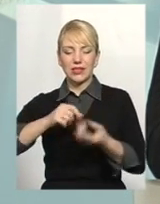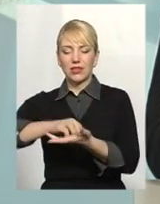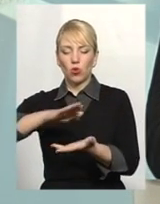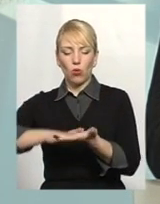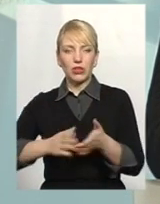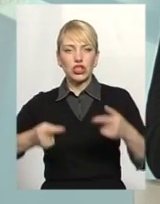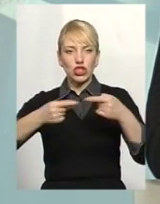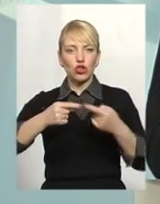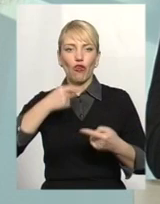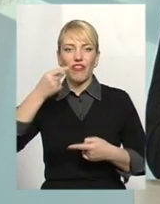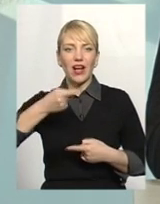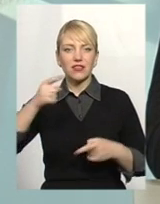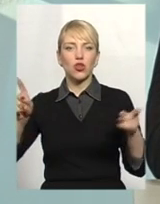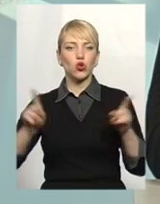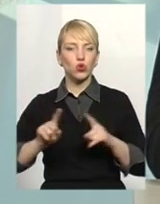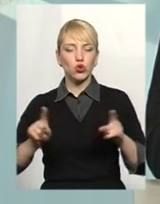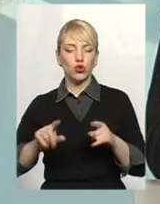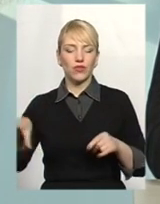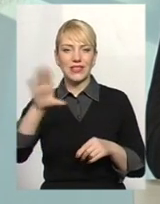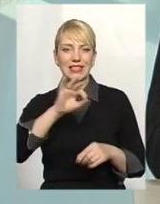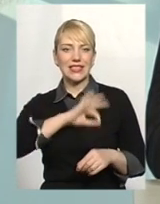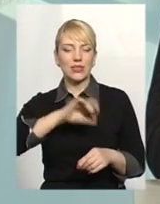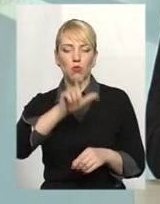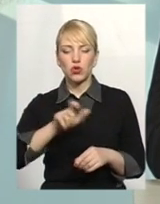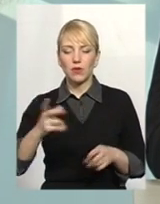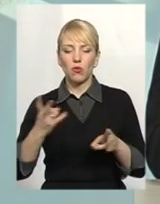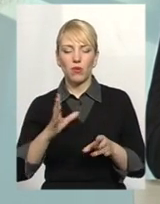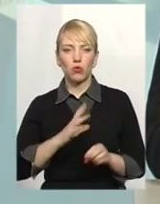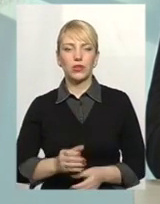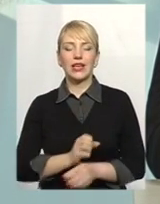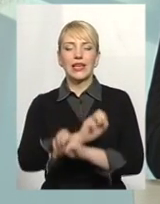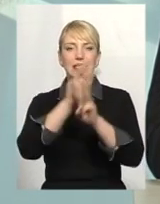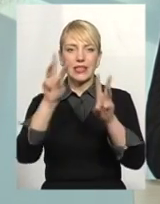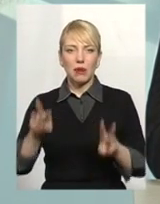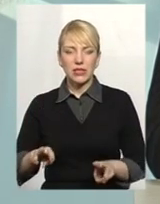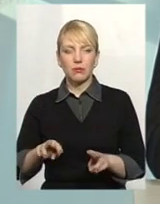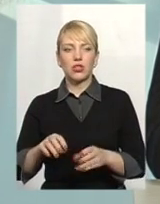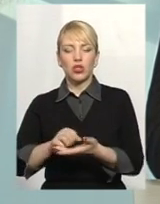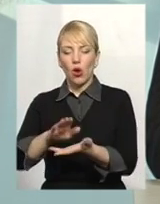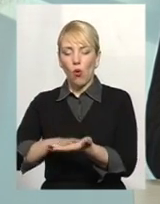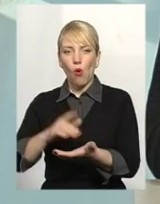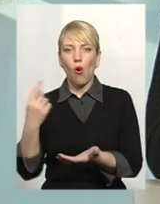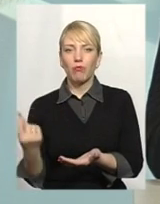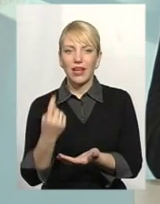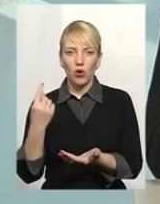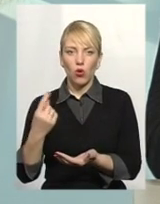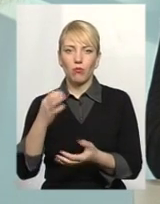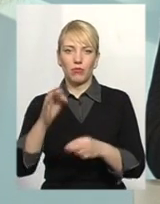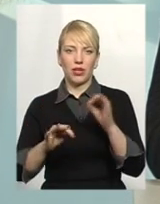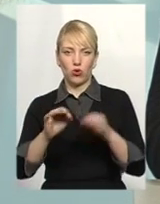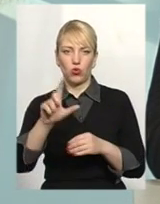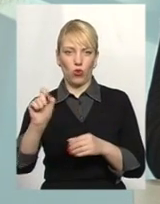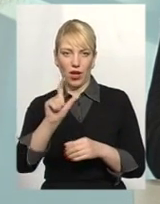чітко вказано, що всі споживачі мають бути забезпечені обліком природного газу. Але облік